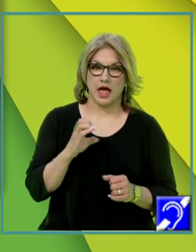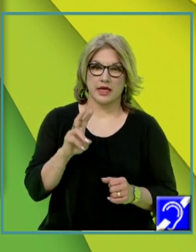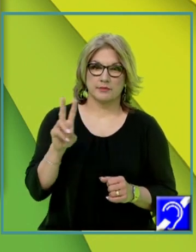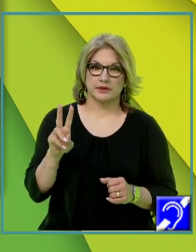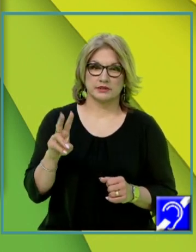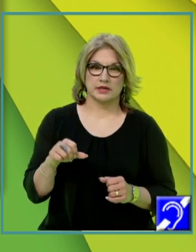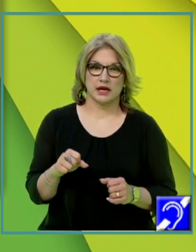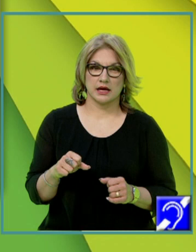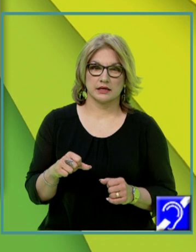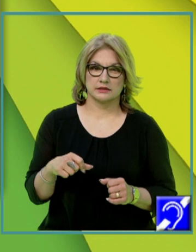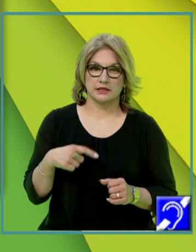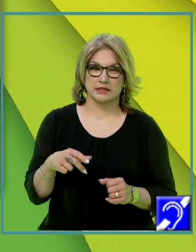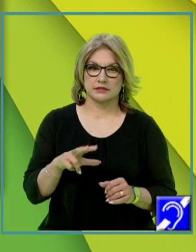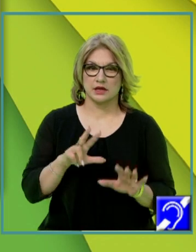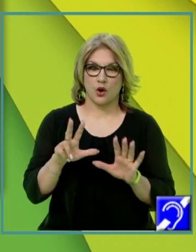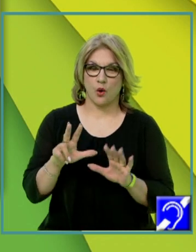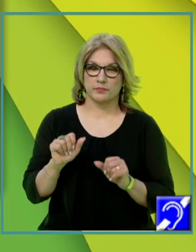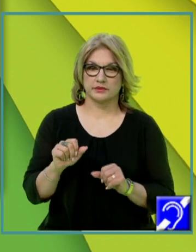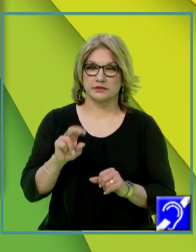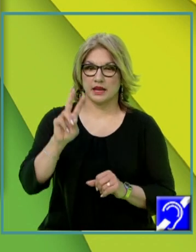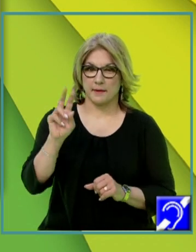ăsta la pătrat? Este 8 la pătrat